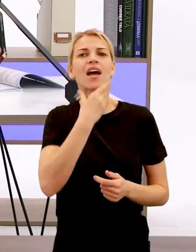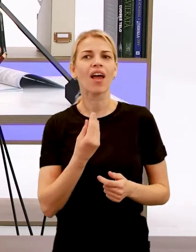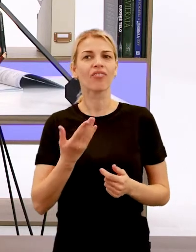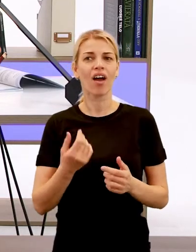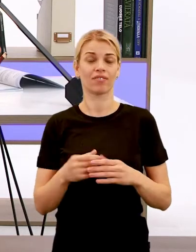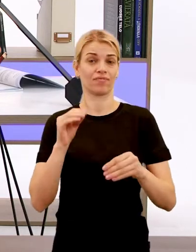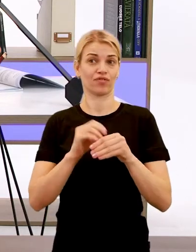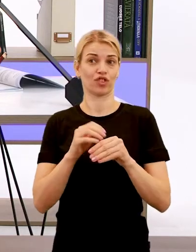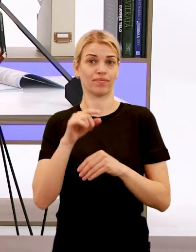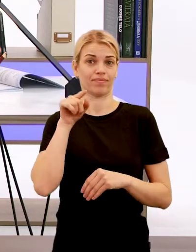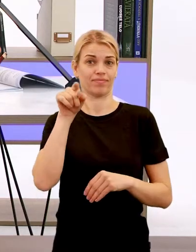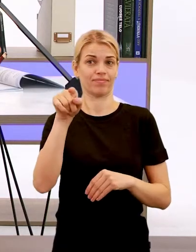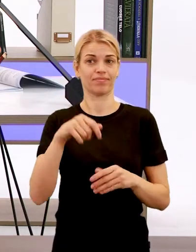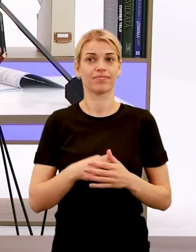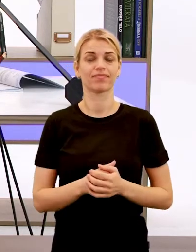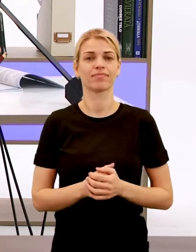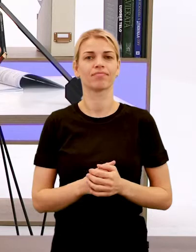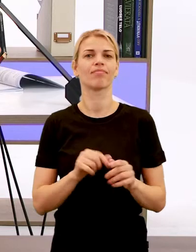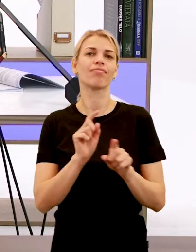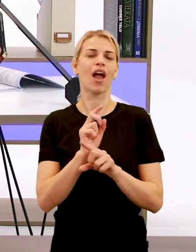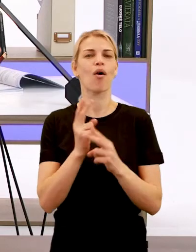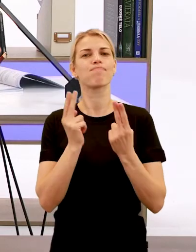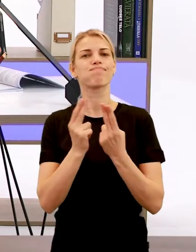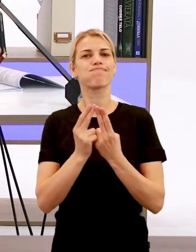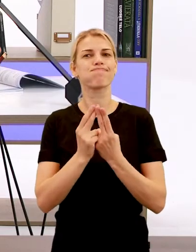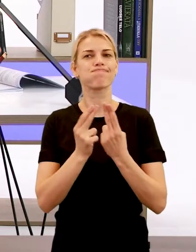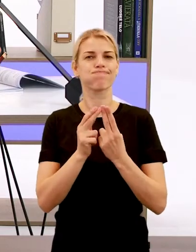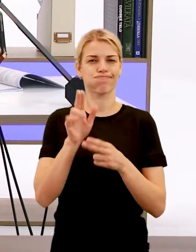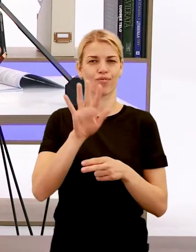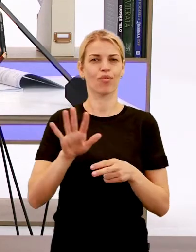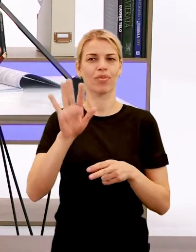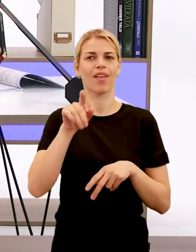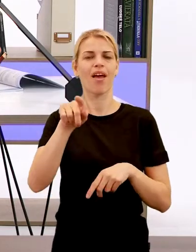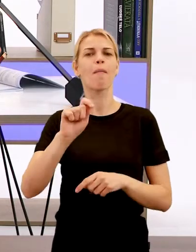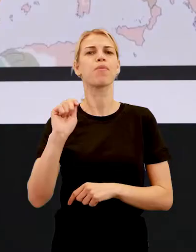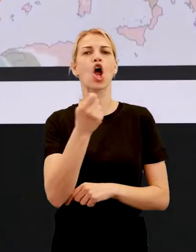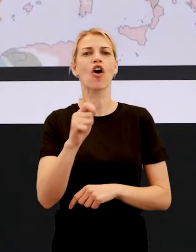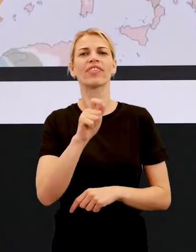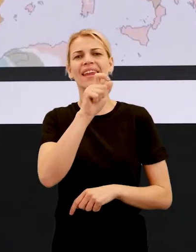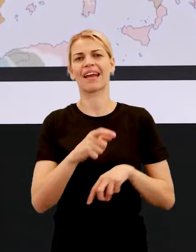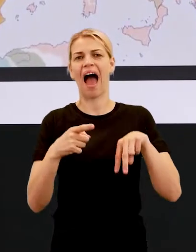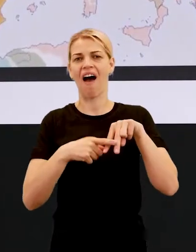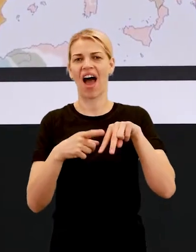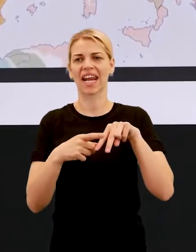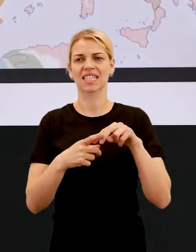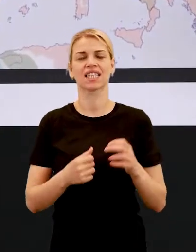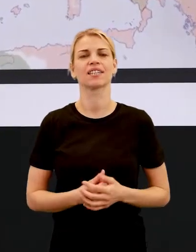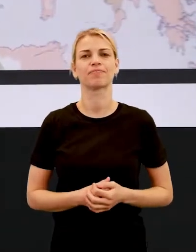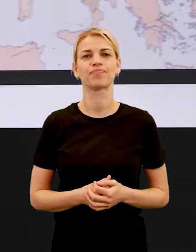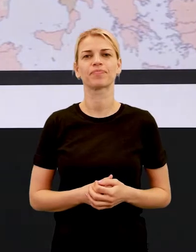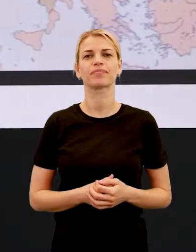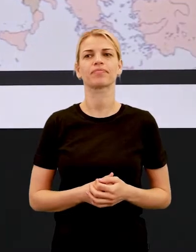Toto je taká podobizeň avarského bojovníka. No a